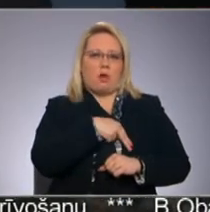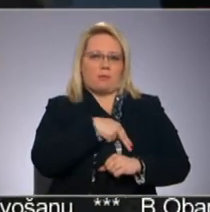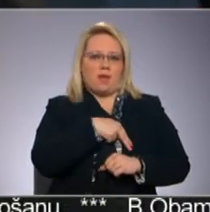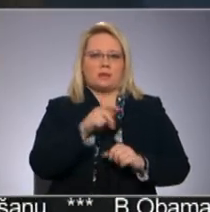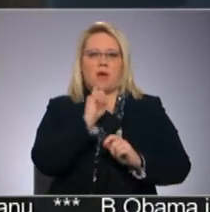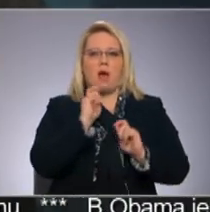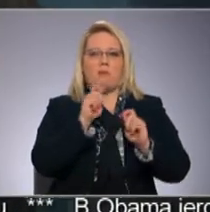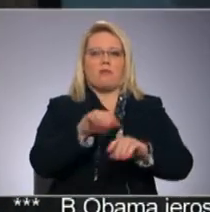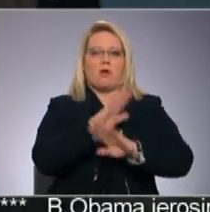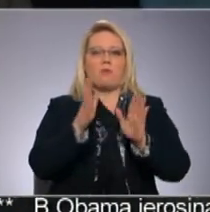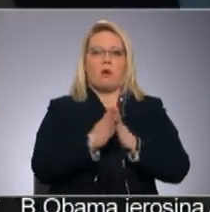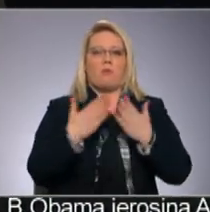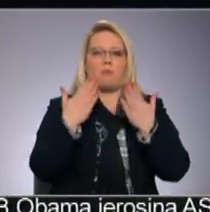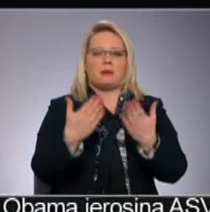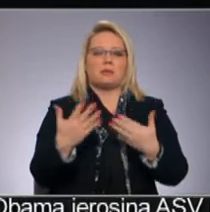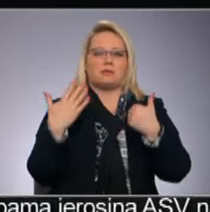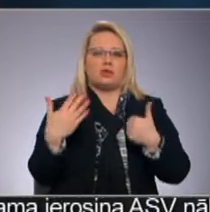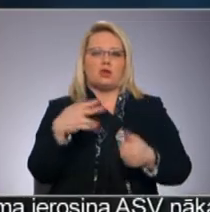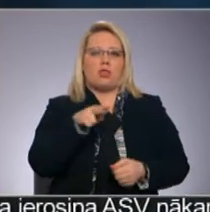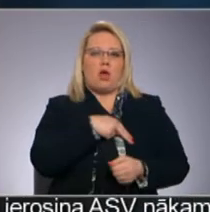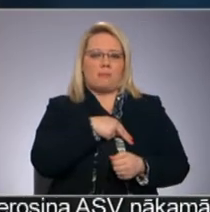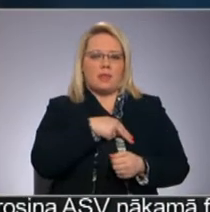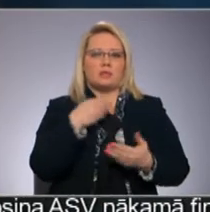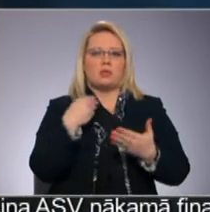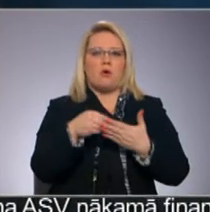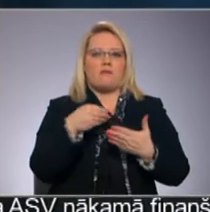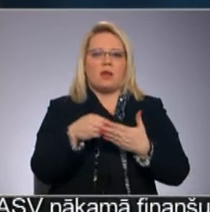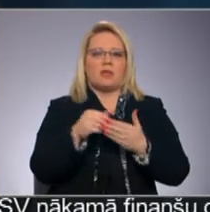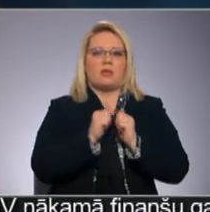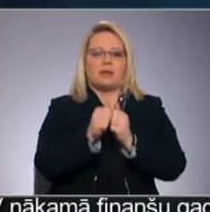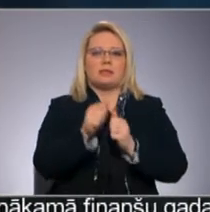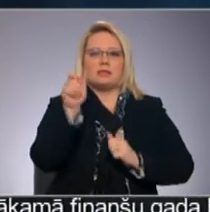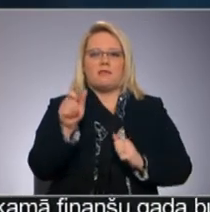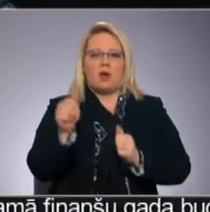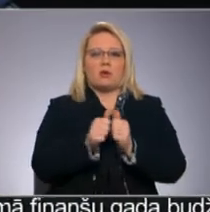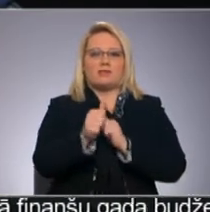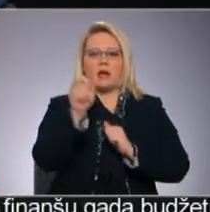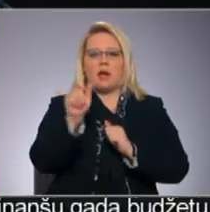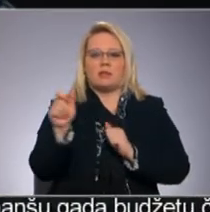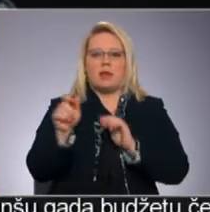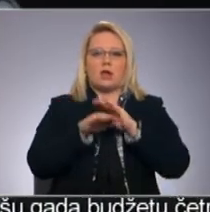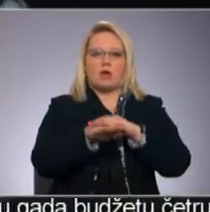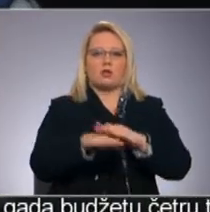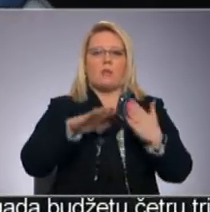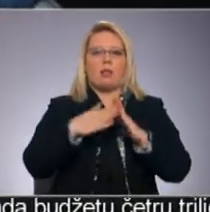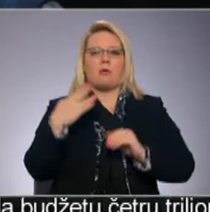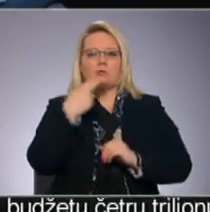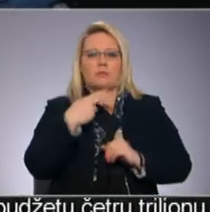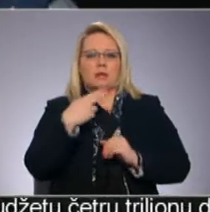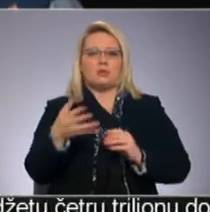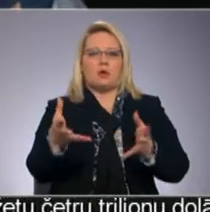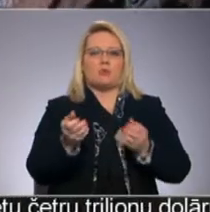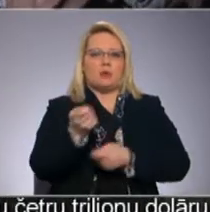Apbalvojumu kopumā pasniegti sešās nominācijas, novērtējot līdzcilvēku izvirzīto kandidātu ieguldījumu lauksēmniecībā,